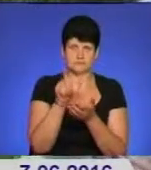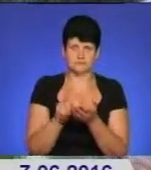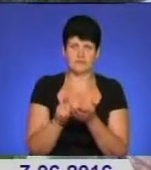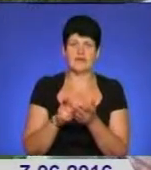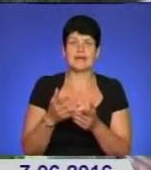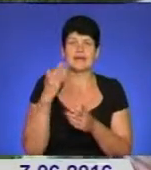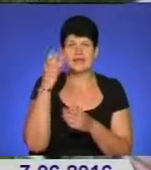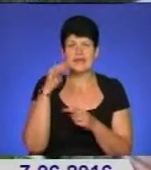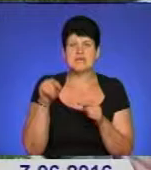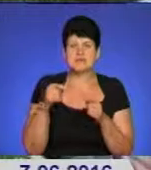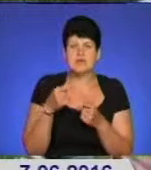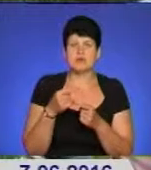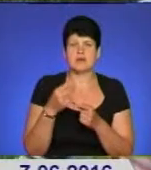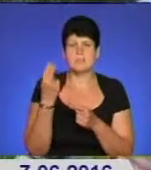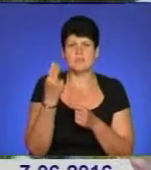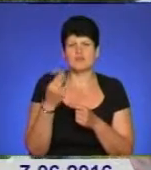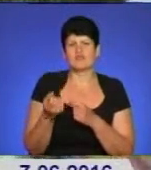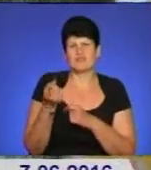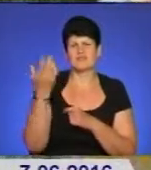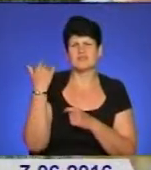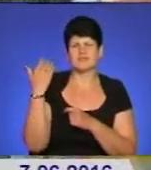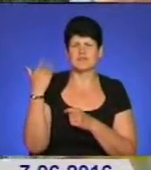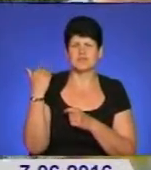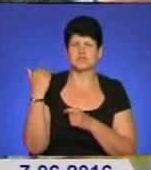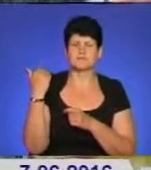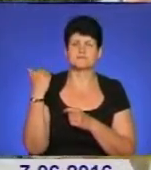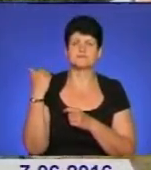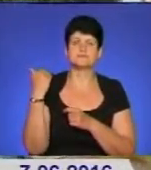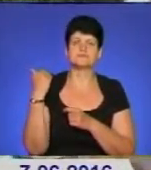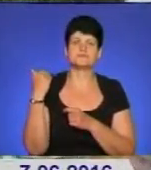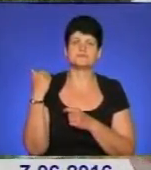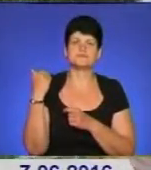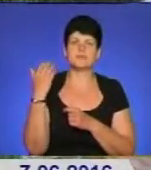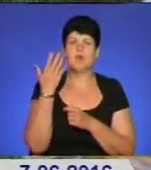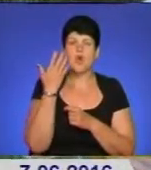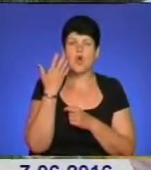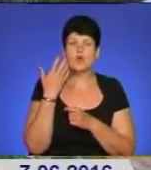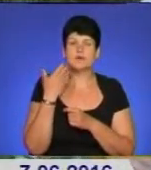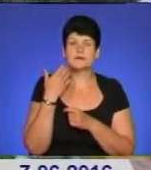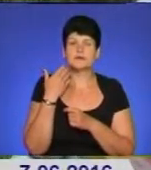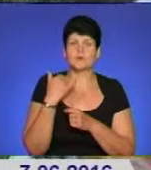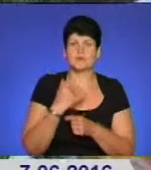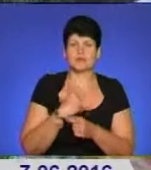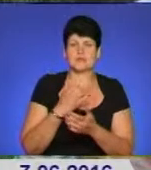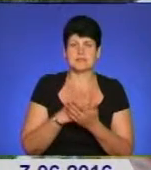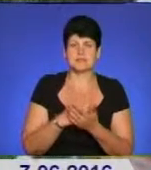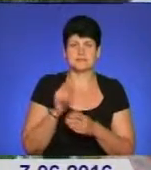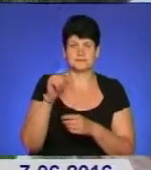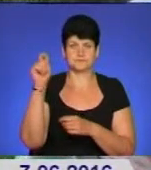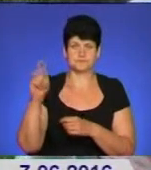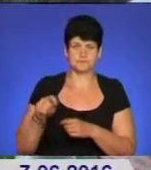малюнків на гільзах виникла вже давніше, відколи в нас йдуть бойові дії.